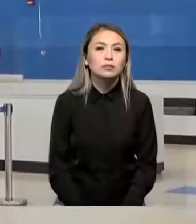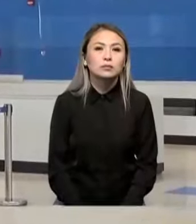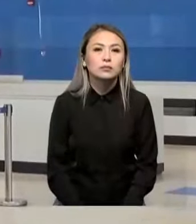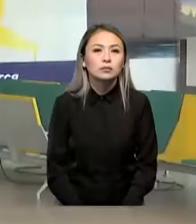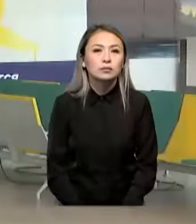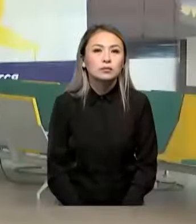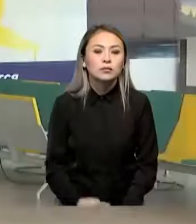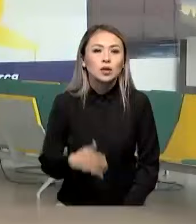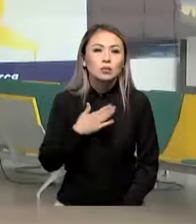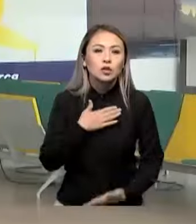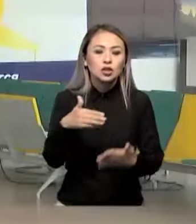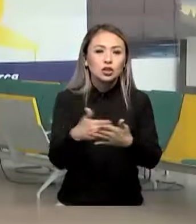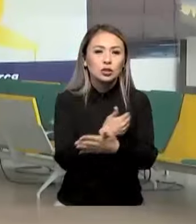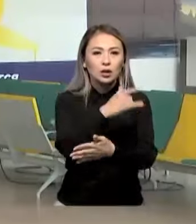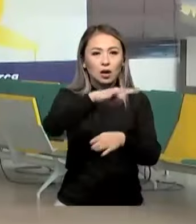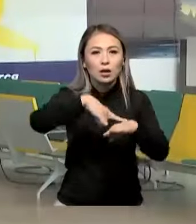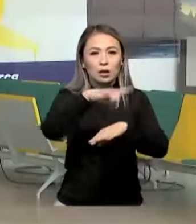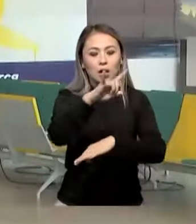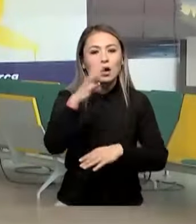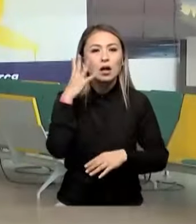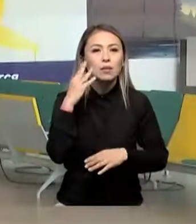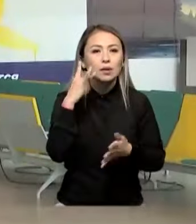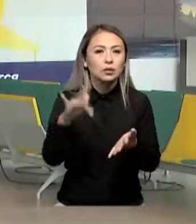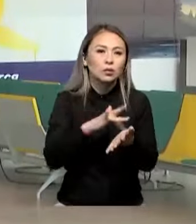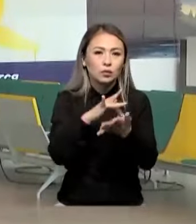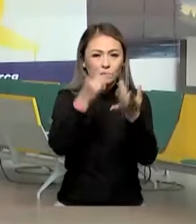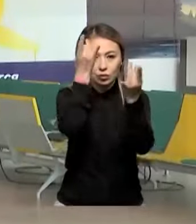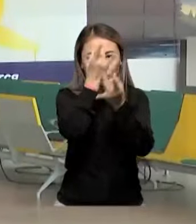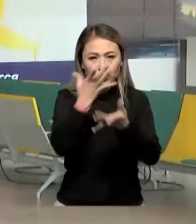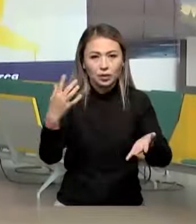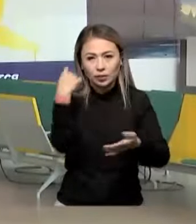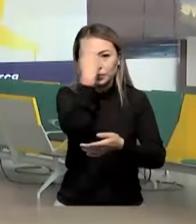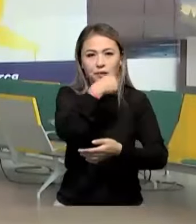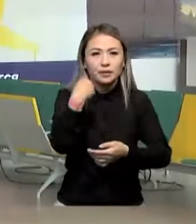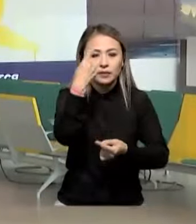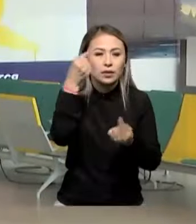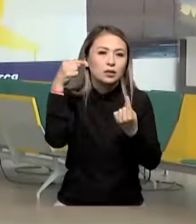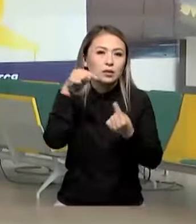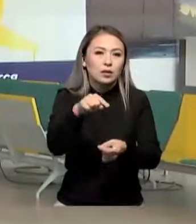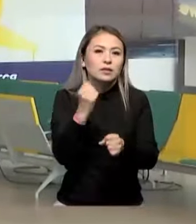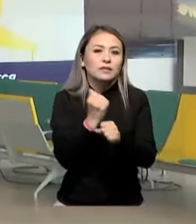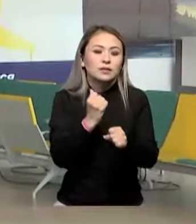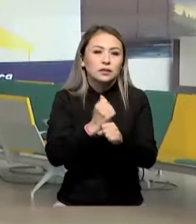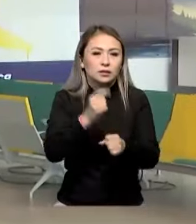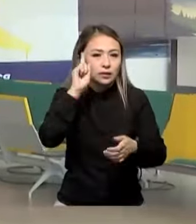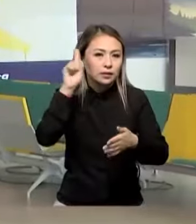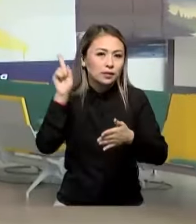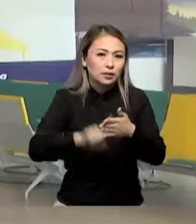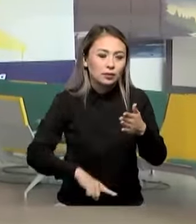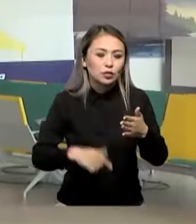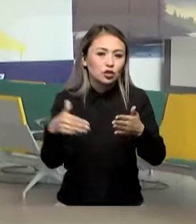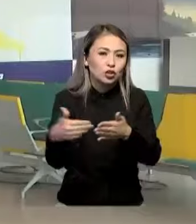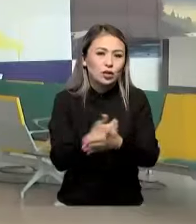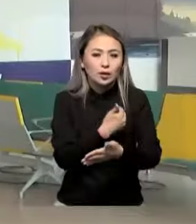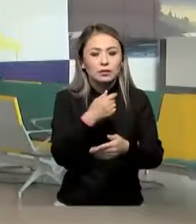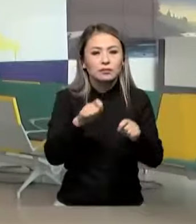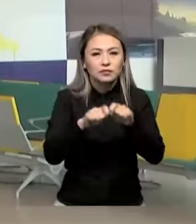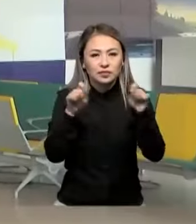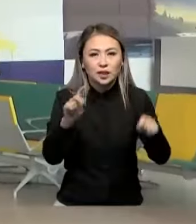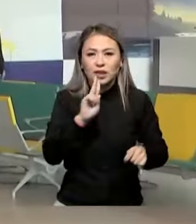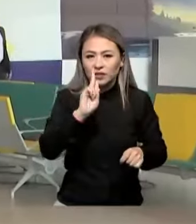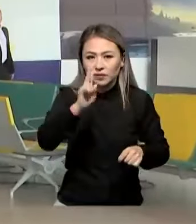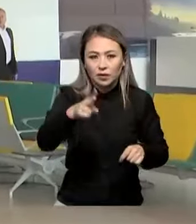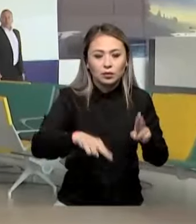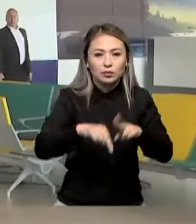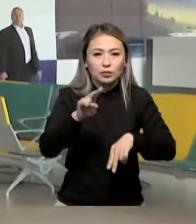Мен жаңа терминал Алматы ғыласының мәдени бет бейнесінде лайықта айшықтай алатынна сенемін. Жаңа терминалды екі жылда